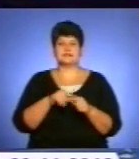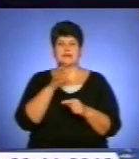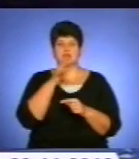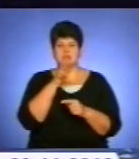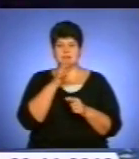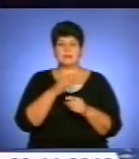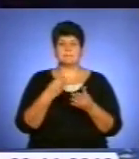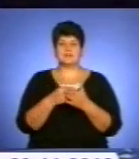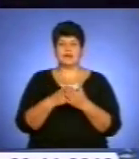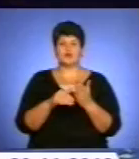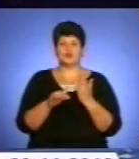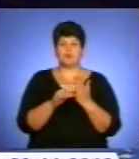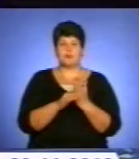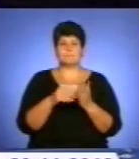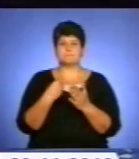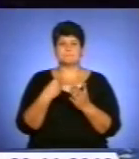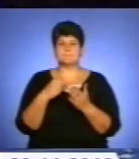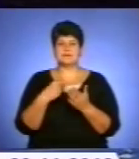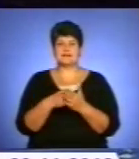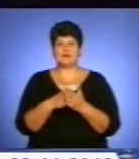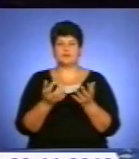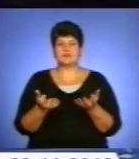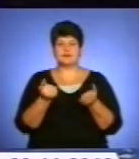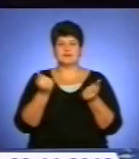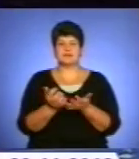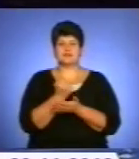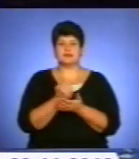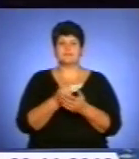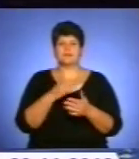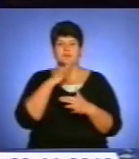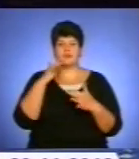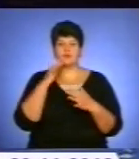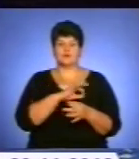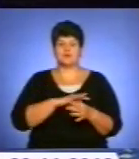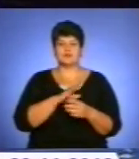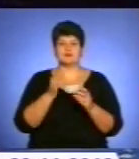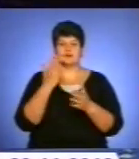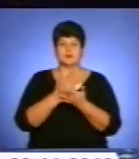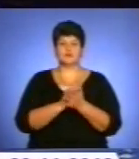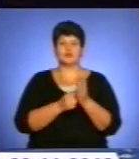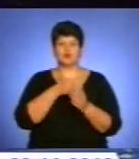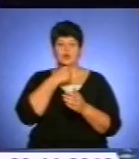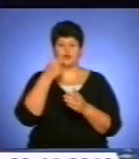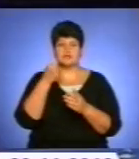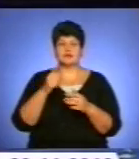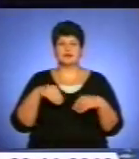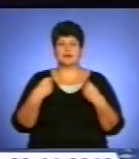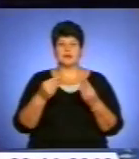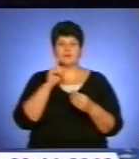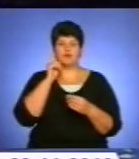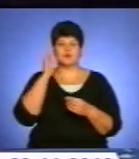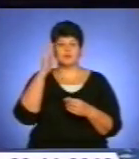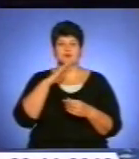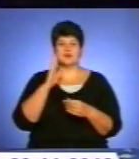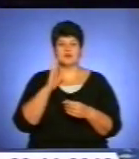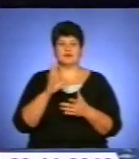та моральну підтримку знайшло чимало вихованців, які стали дорослими. Уперше охерстили дитину молоді батьки, яких виховав